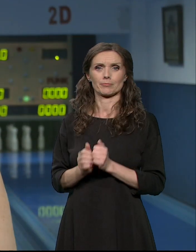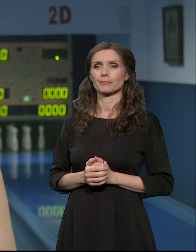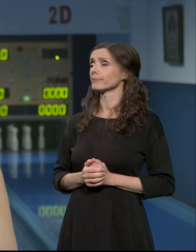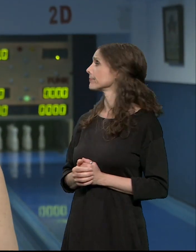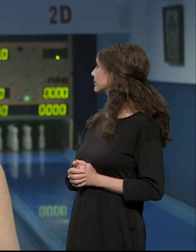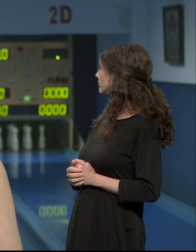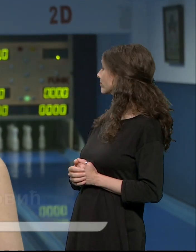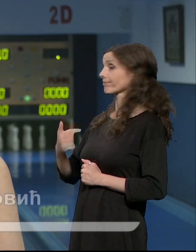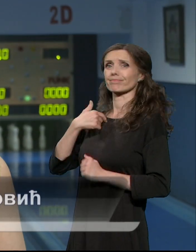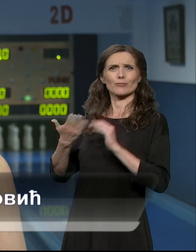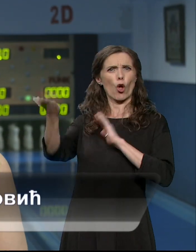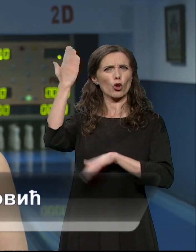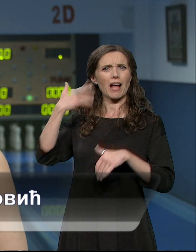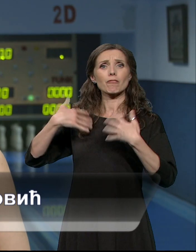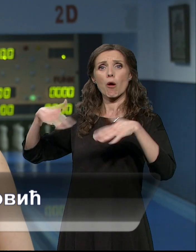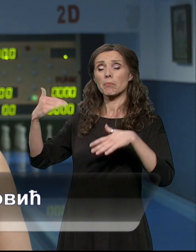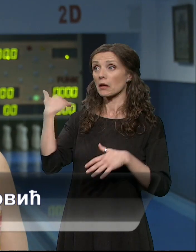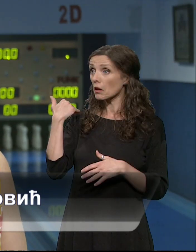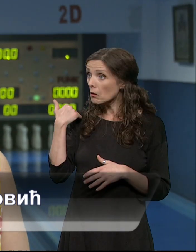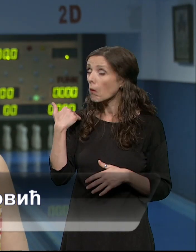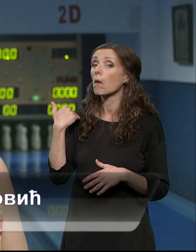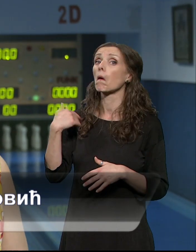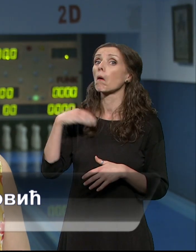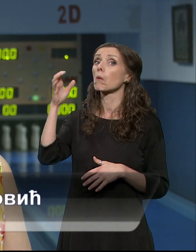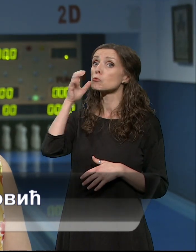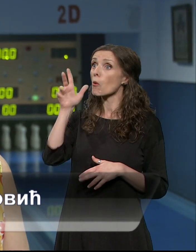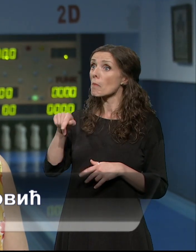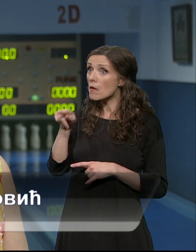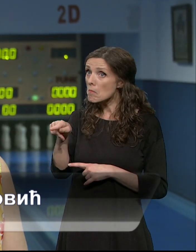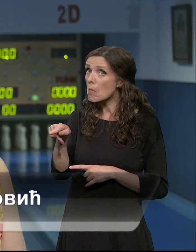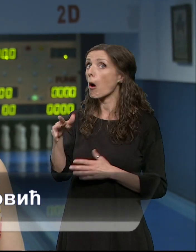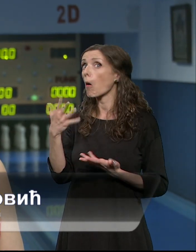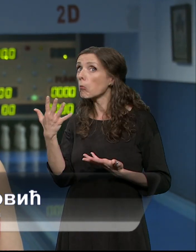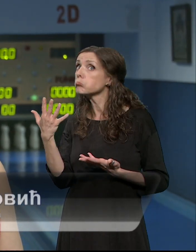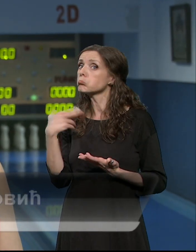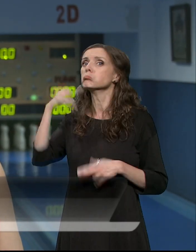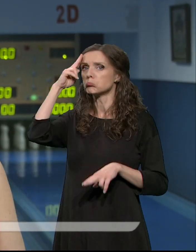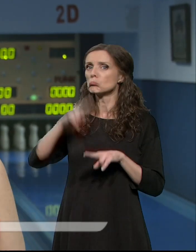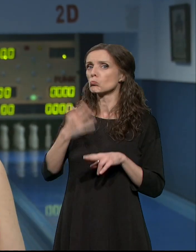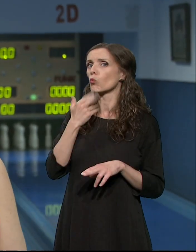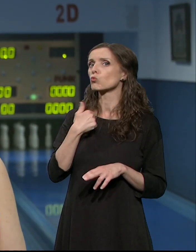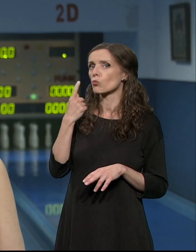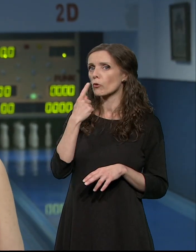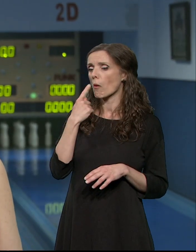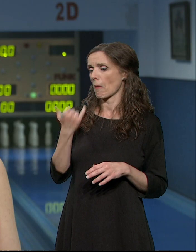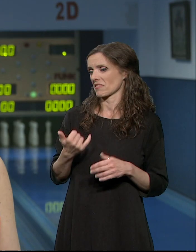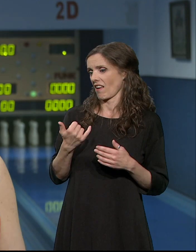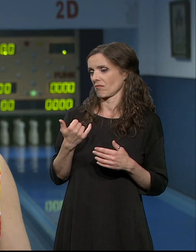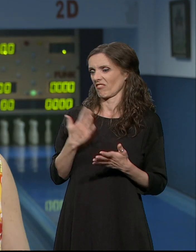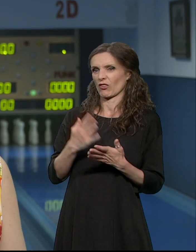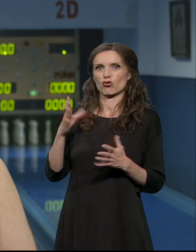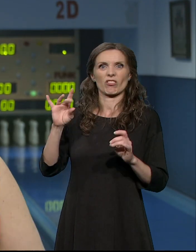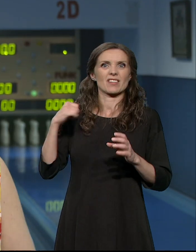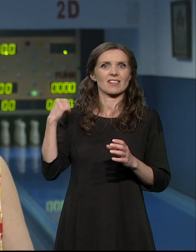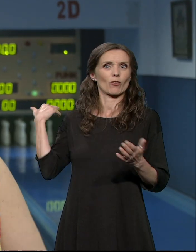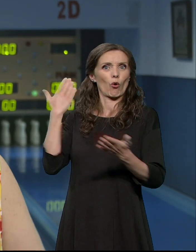nacionalne službe saznala pa sam rešila da probam da vidim kako to ide. ima na već deseta godina. Kako